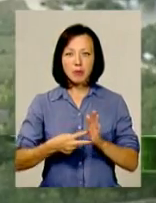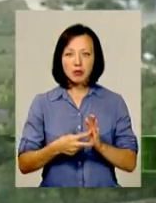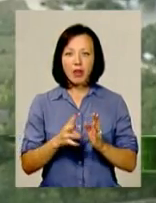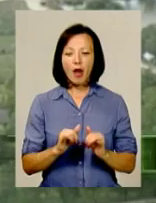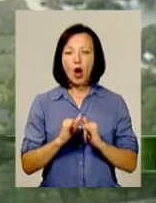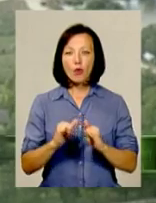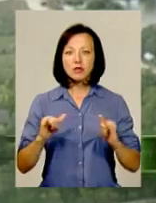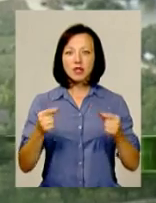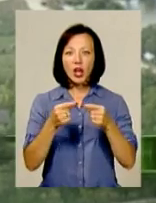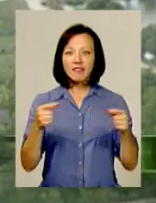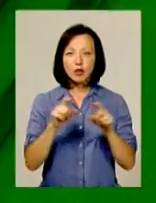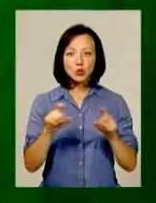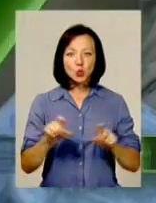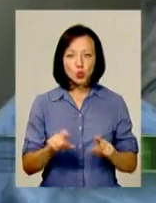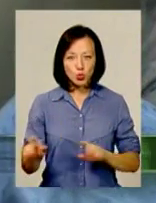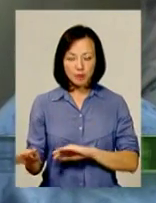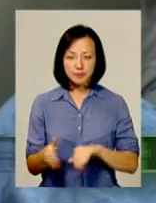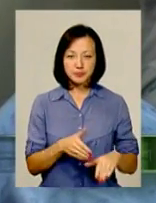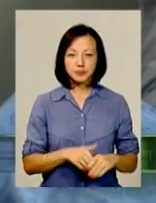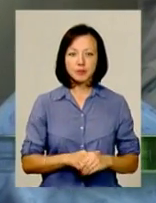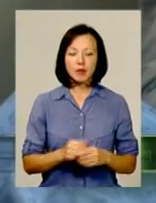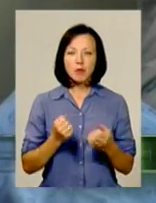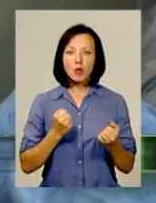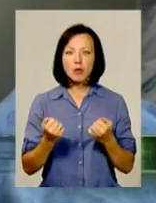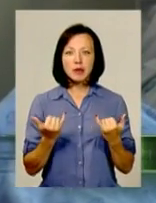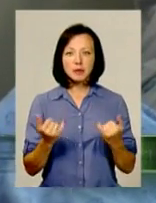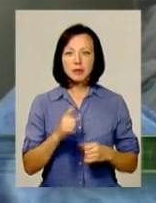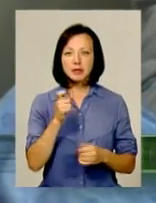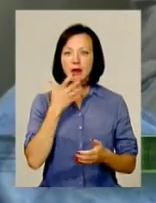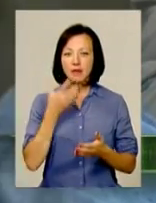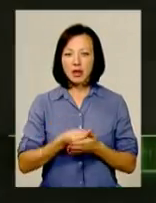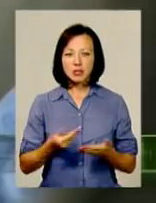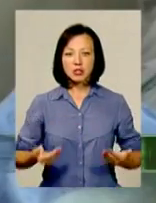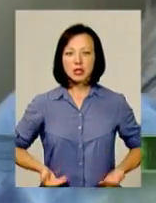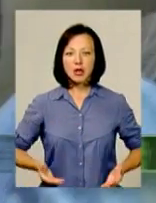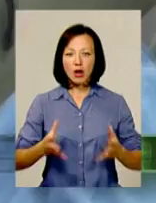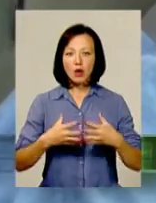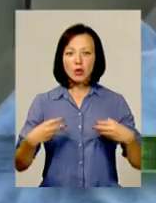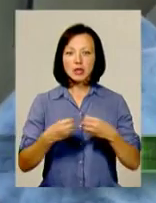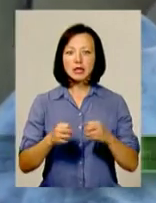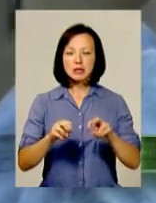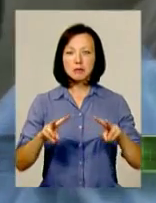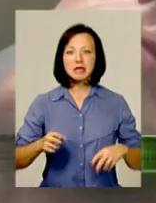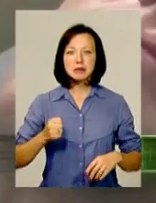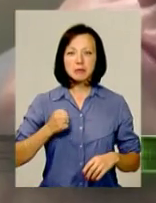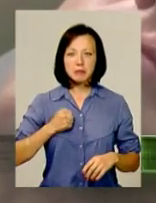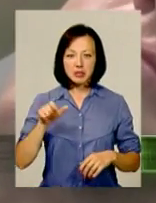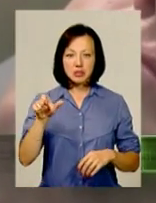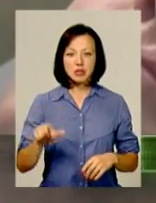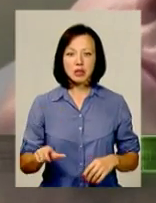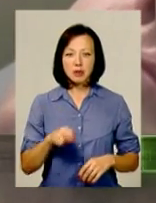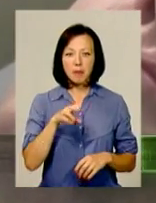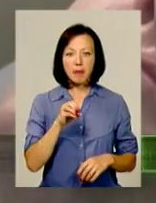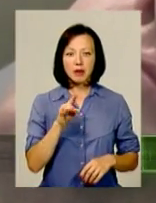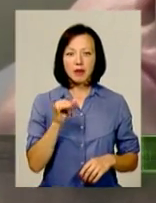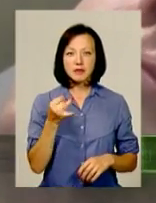розвиток інфраструктури. Боротьба тепер за власне життя. Родина спецпризначенця Олександра Петриківського